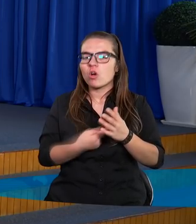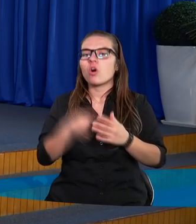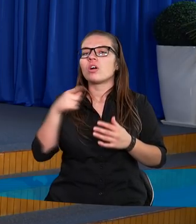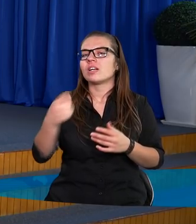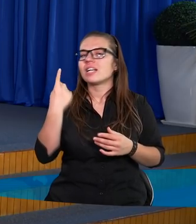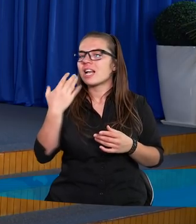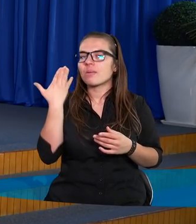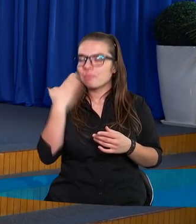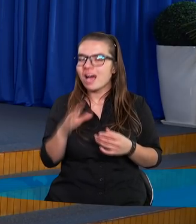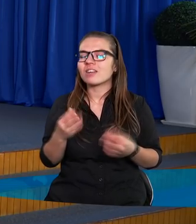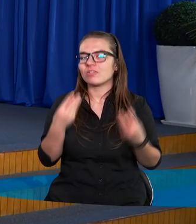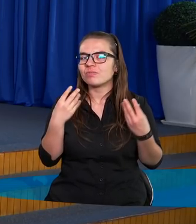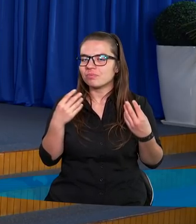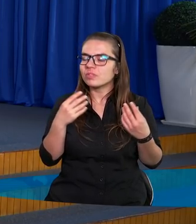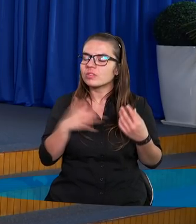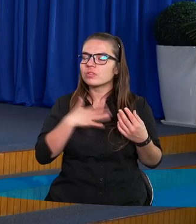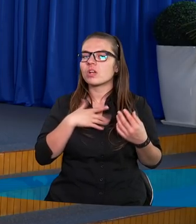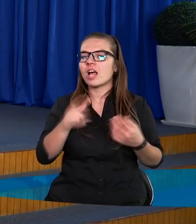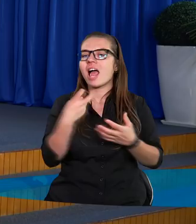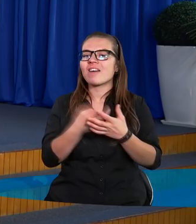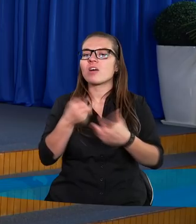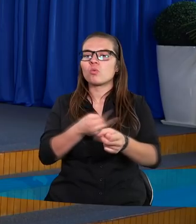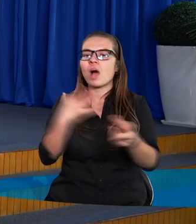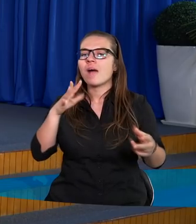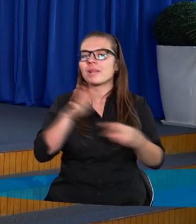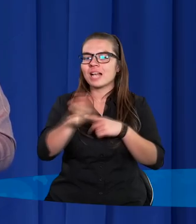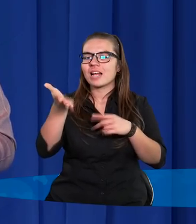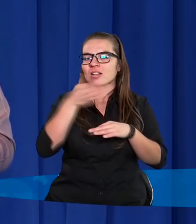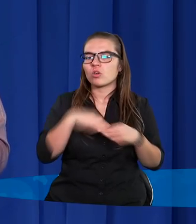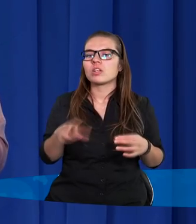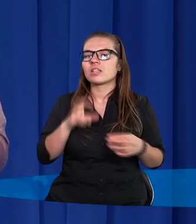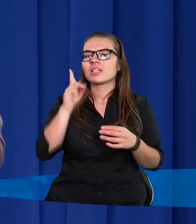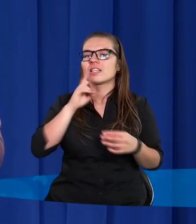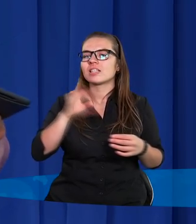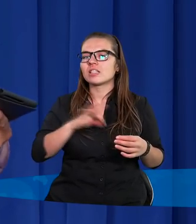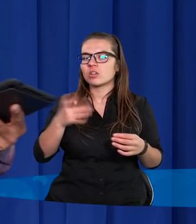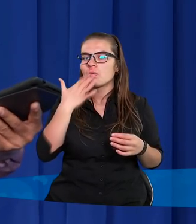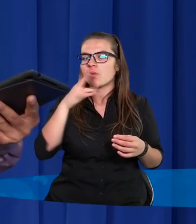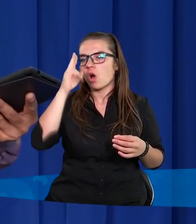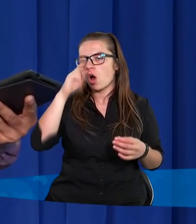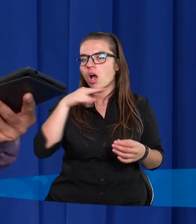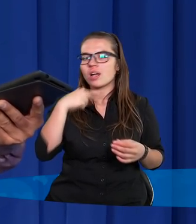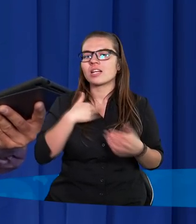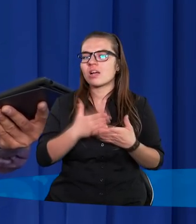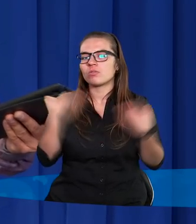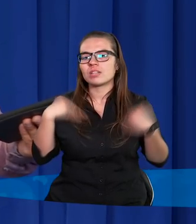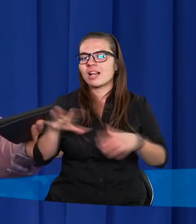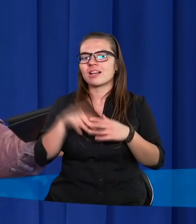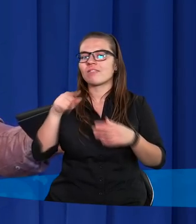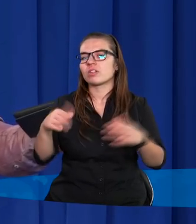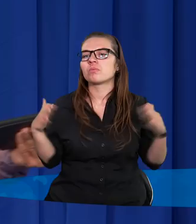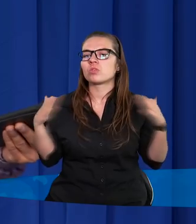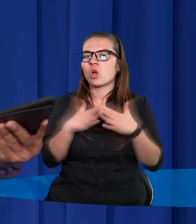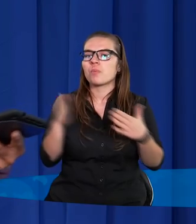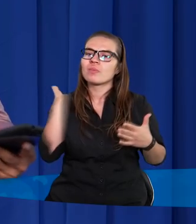to jedna z tych najbardziej klasycznych. Ewangelia Łukasza, 15 rozdział. Syn mówi, ojcze, ja już nie chcę w tym domu